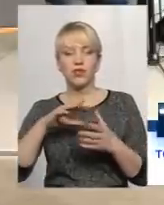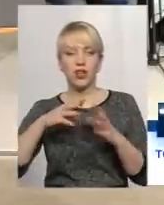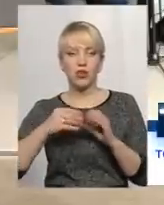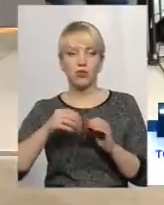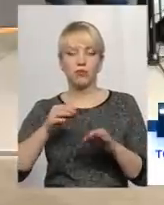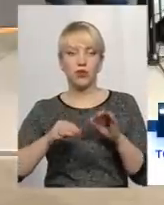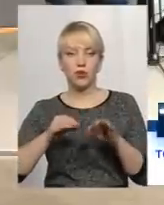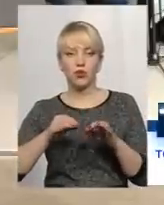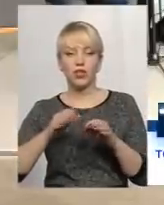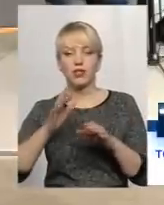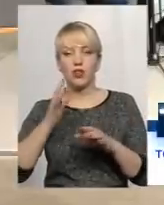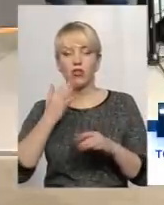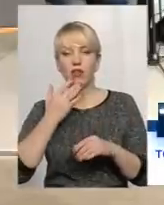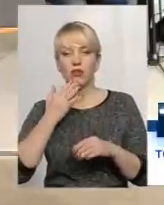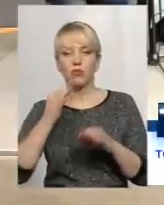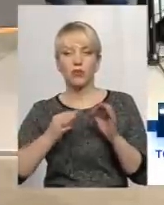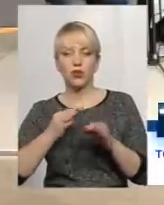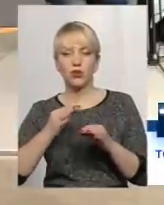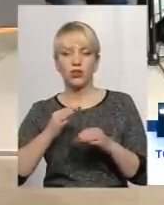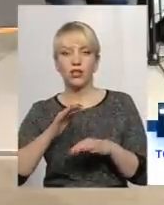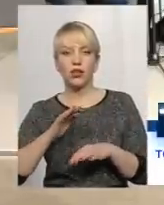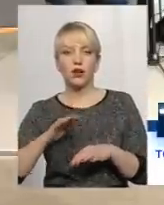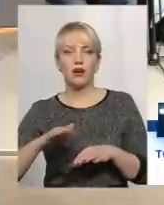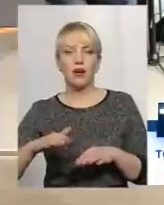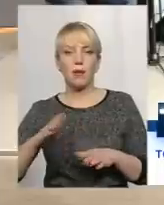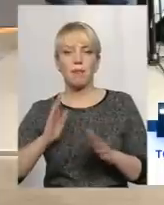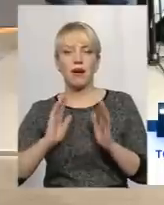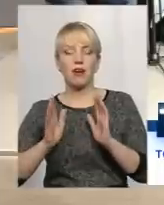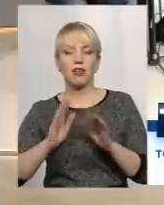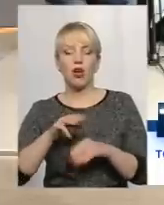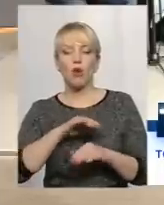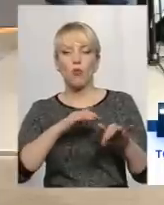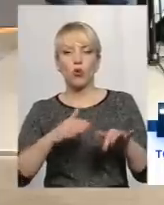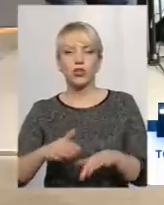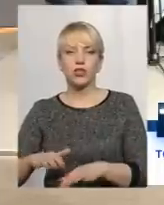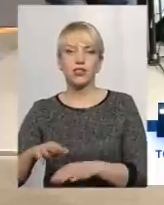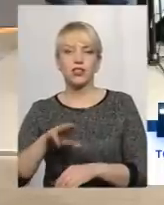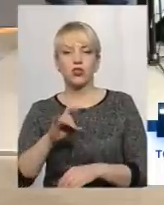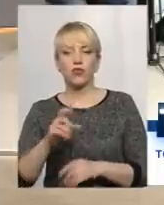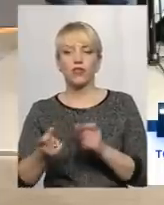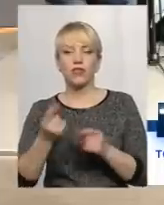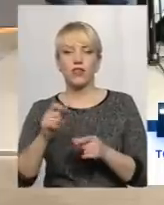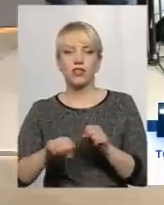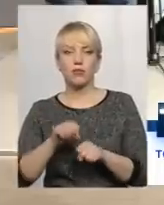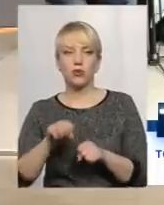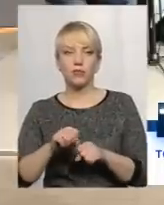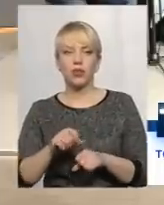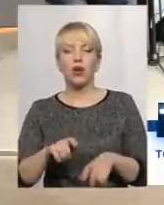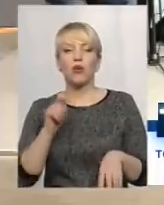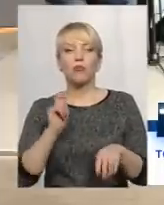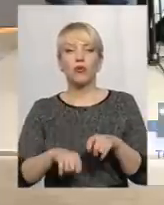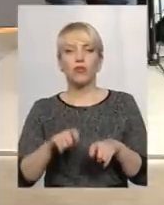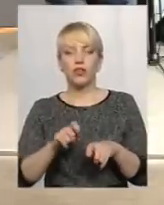національного природного парку, піддільські товти, виявляються якісь порушення громадянами? Суб'єкти господарювання перевіряються,